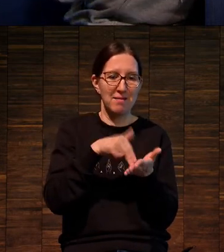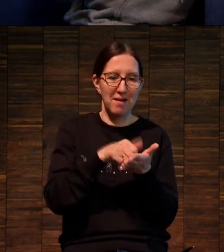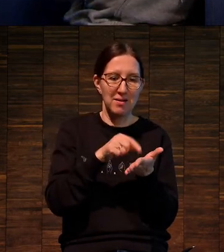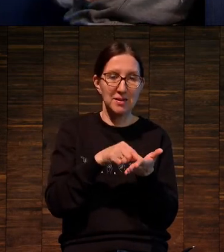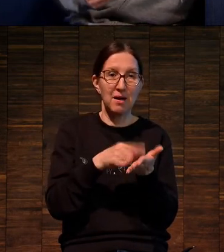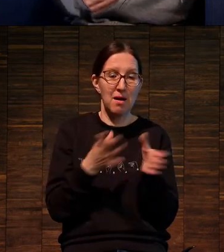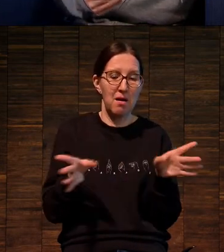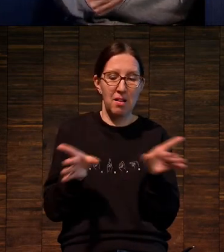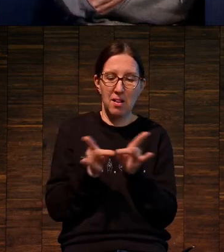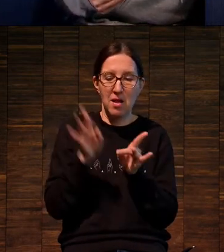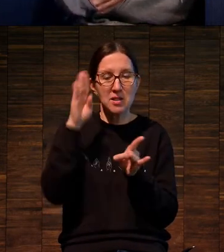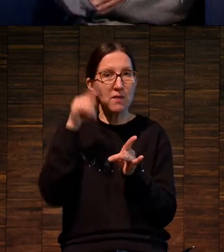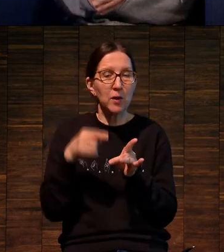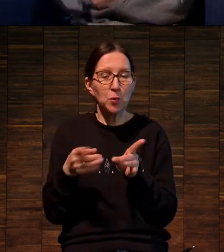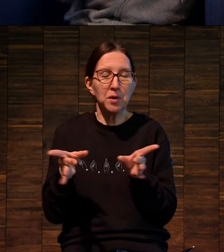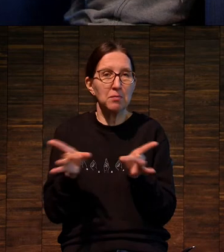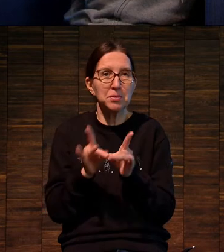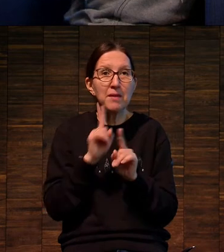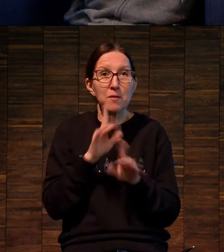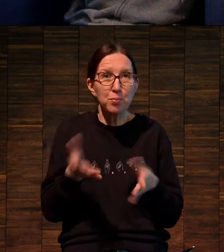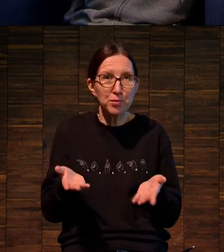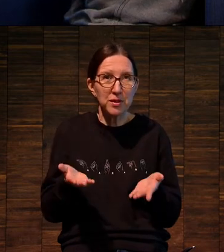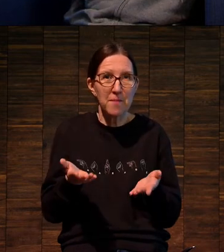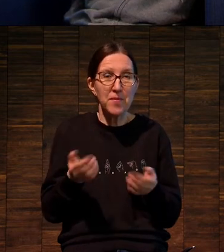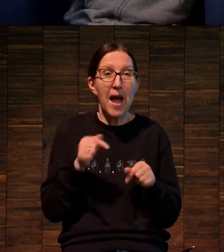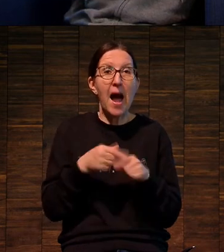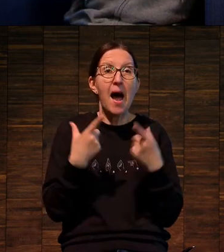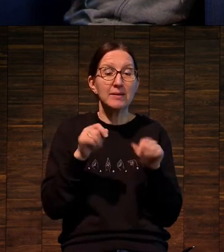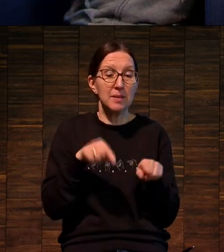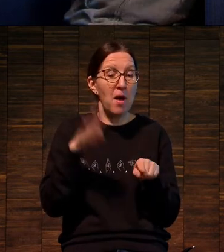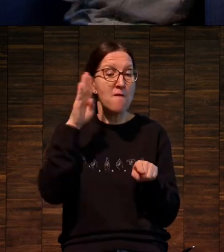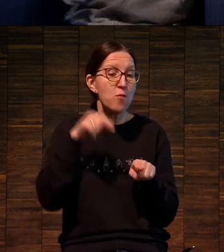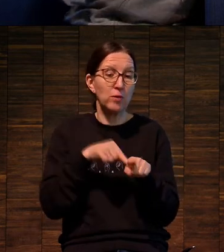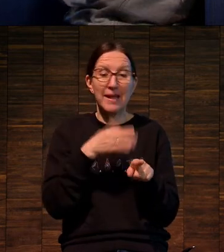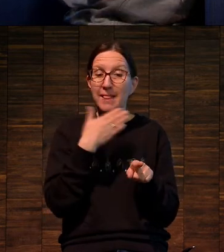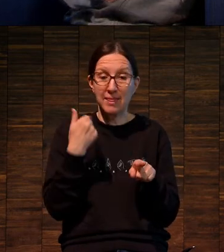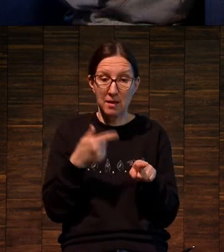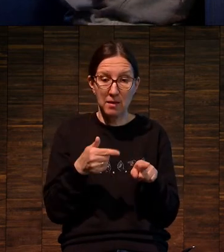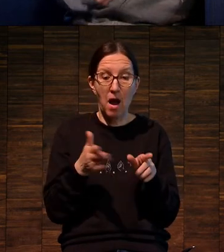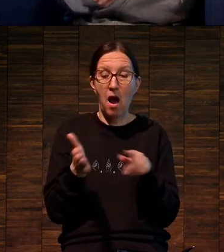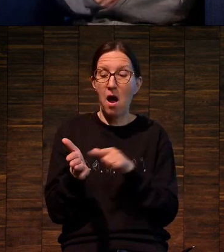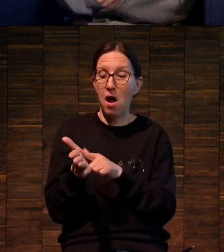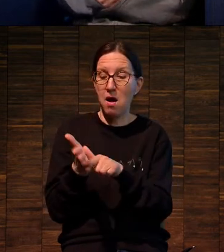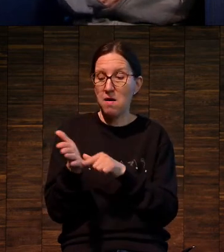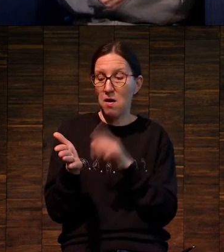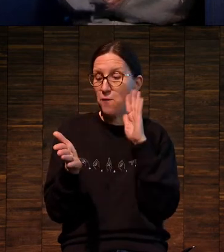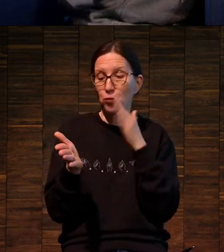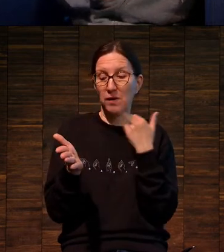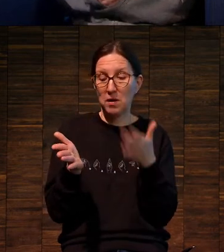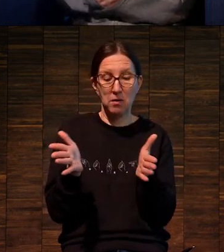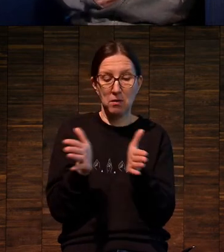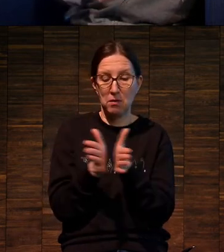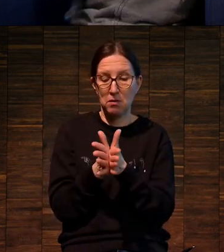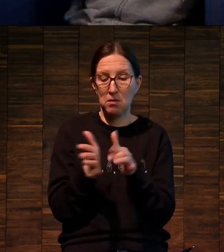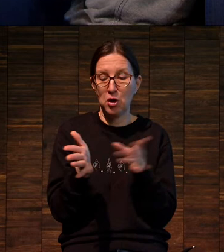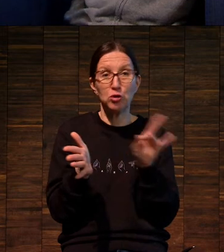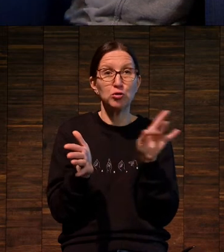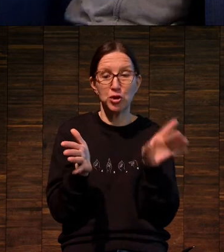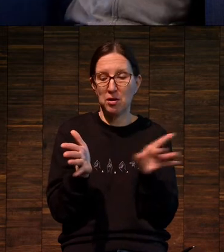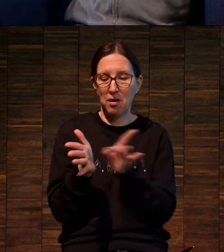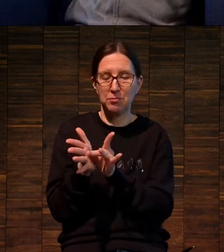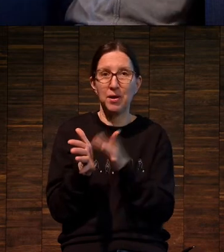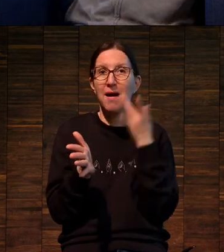воду, она же не прилипнет к воде. А к тому месту, где воды нет, она прилипает. Все очень просто. Соответственно,